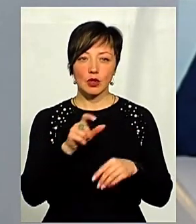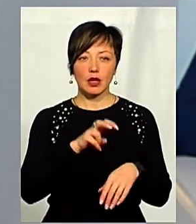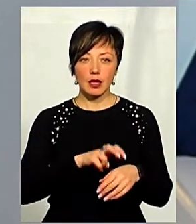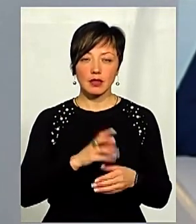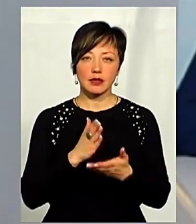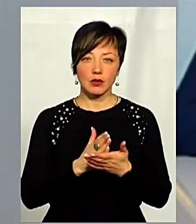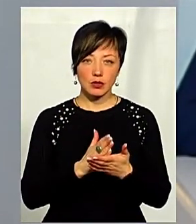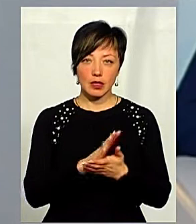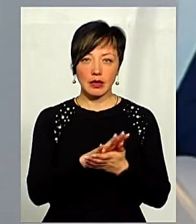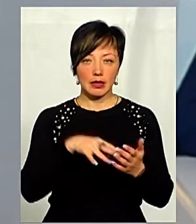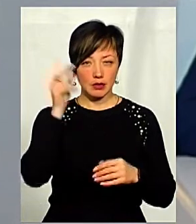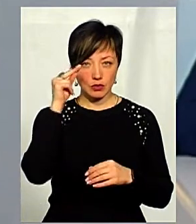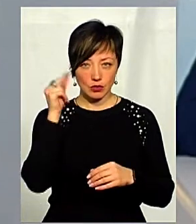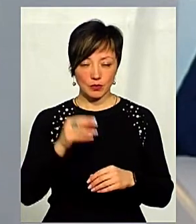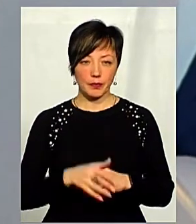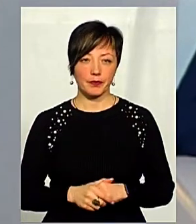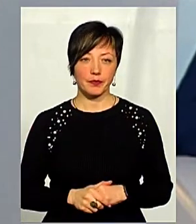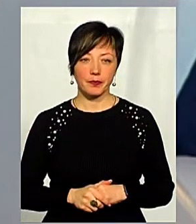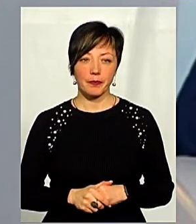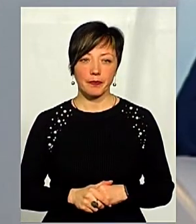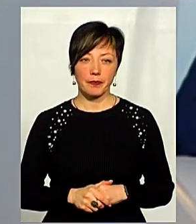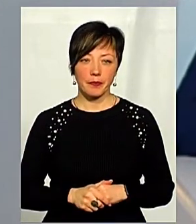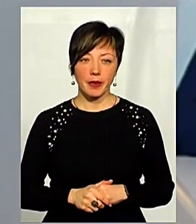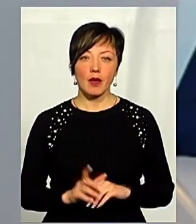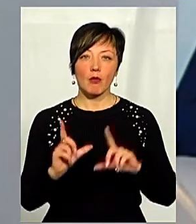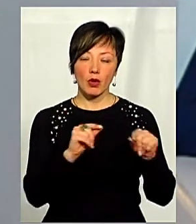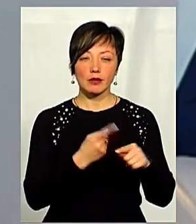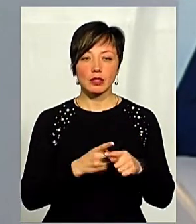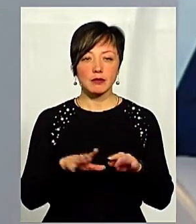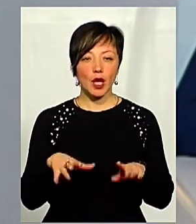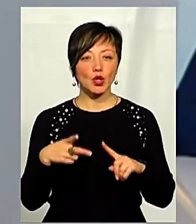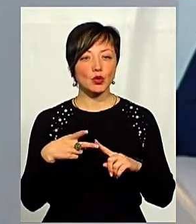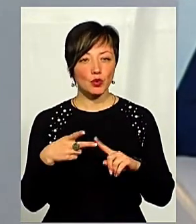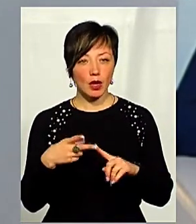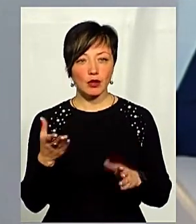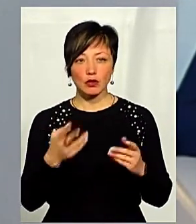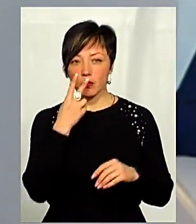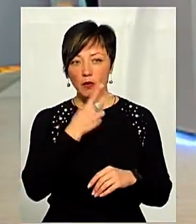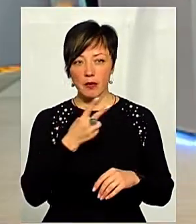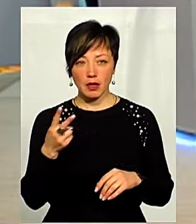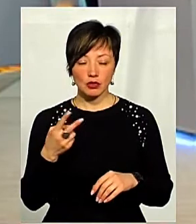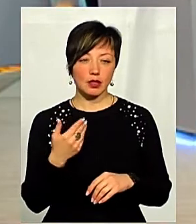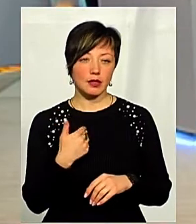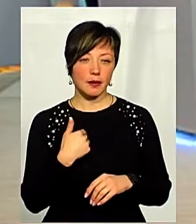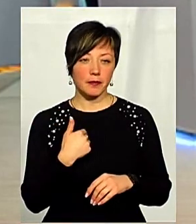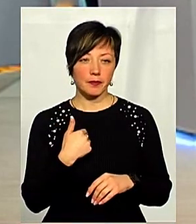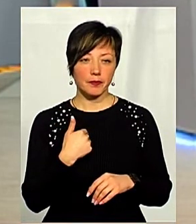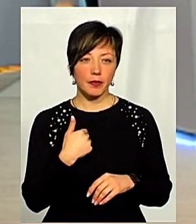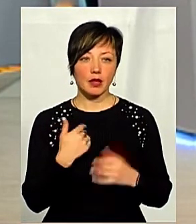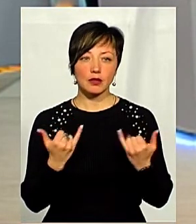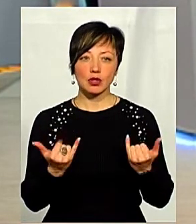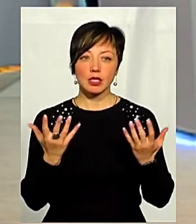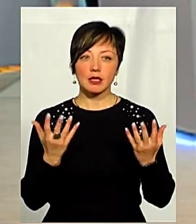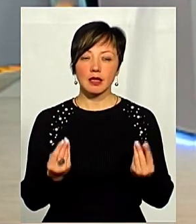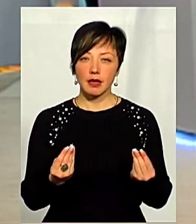що лікар знаходиться зараз в інтернатурі, приходить інтернатура, і він приїде до цієї місцевості. Друга складова, якщо ви побачили, я… У нас на